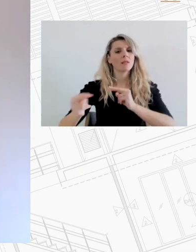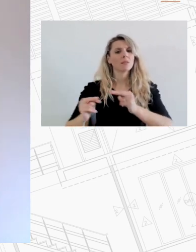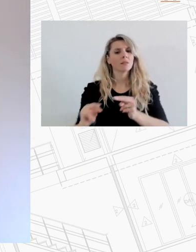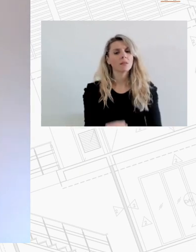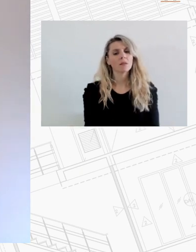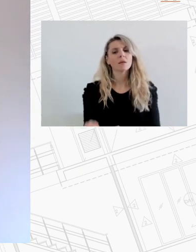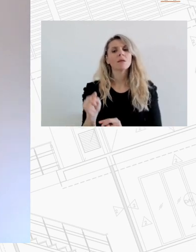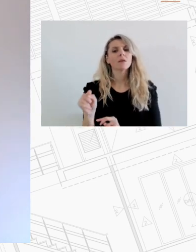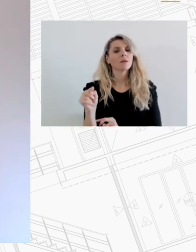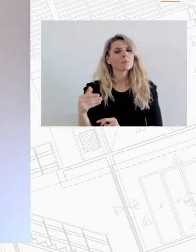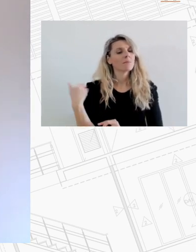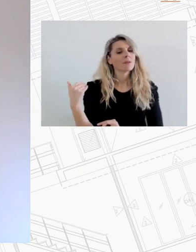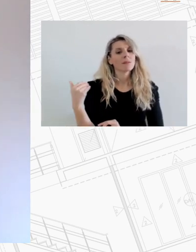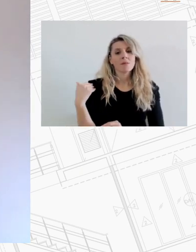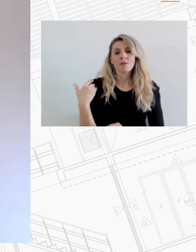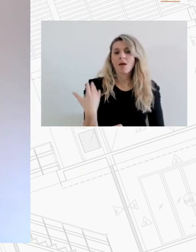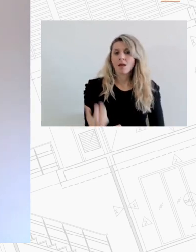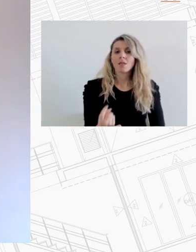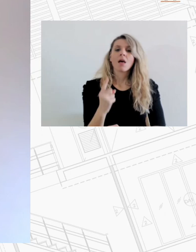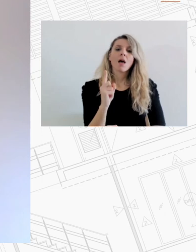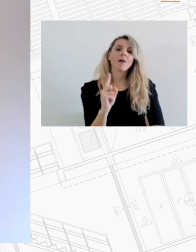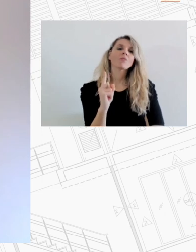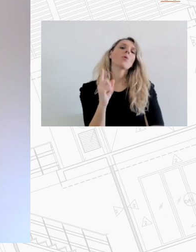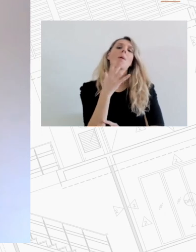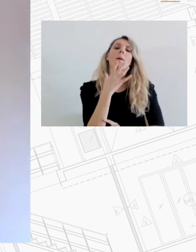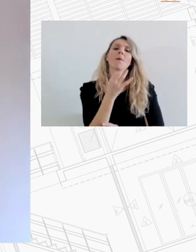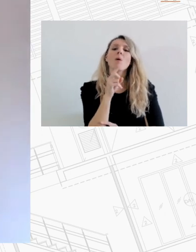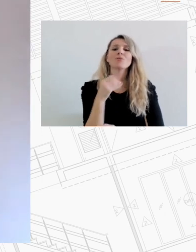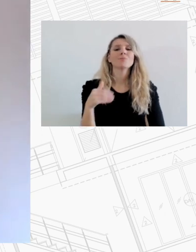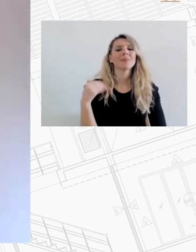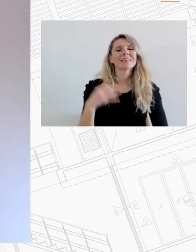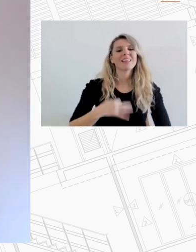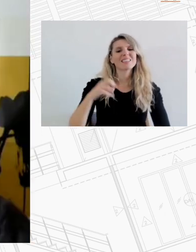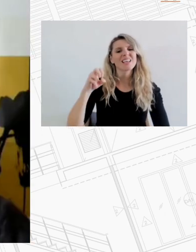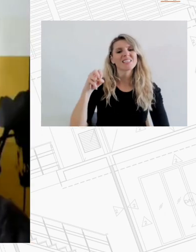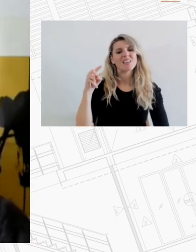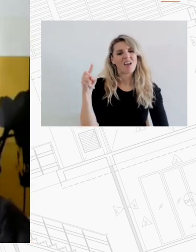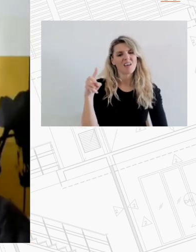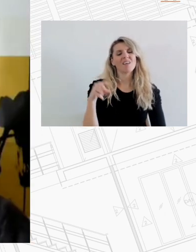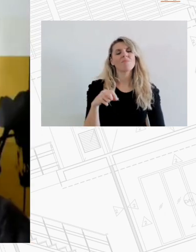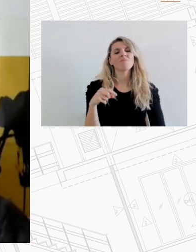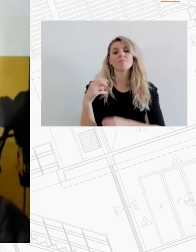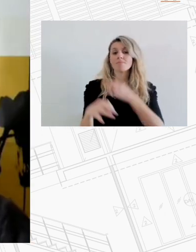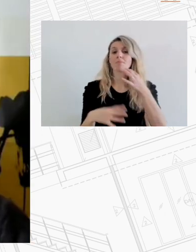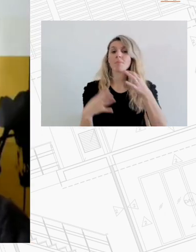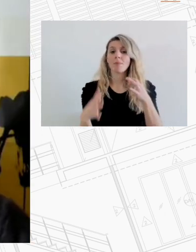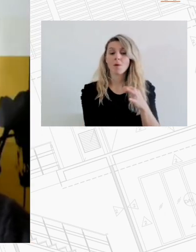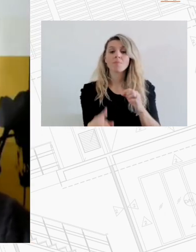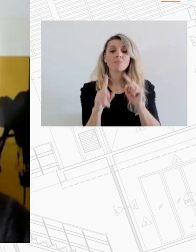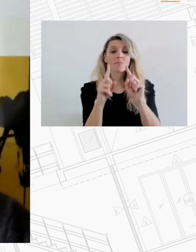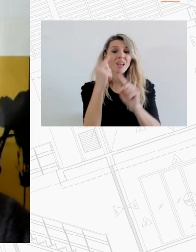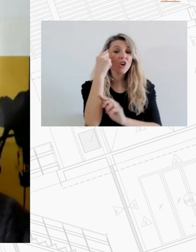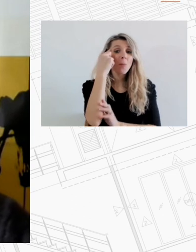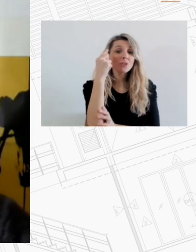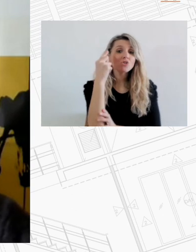πράγματι δεν έχουν και είναι απολύτως σωστά και έτσι όπως το είπε η δήμη τέτα πράγματα όμως το ερώτημα που παραμένει και νομίζω ότι